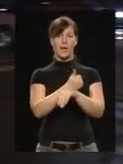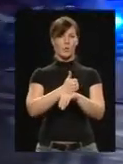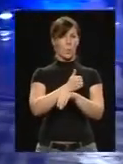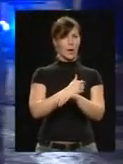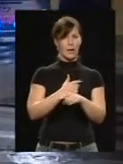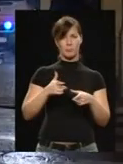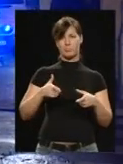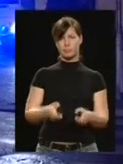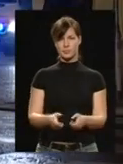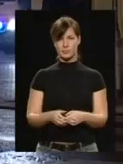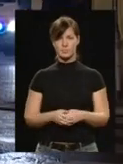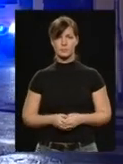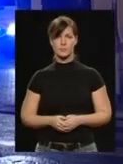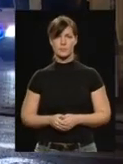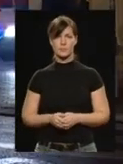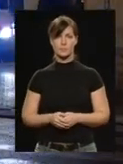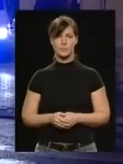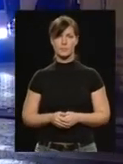szerelvények. Körülbelül!